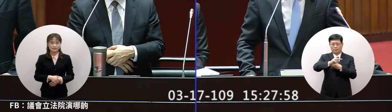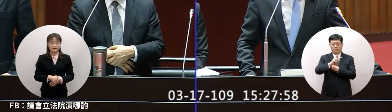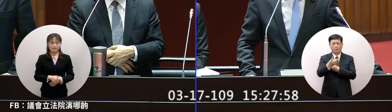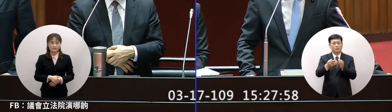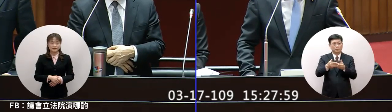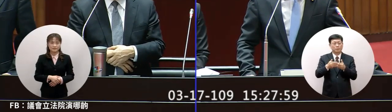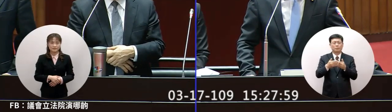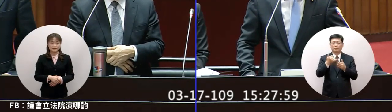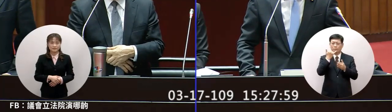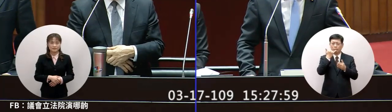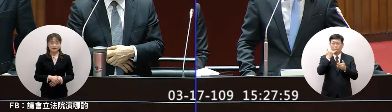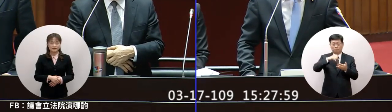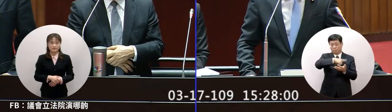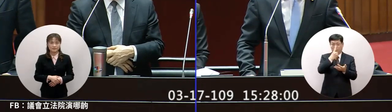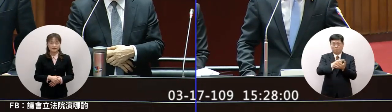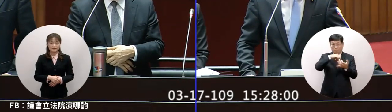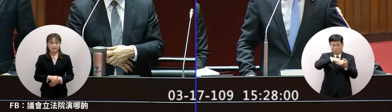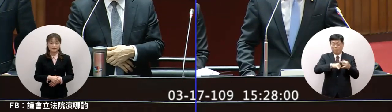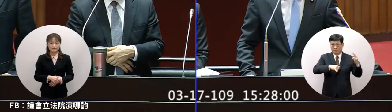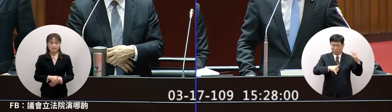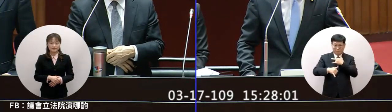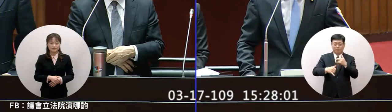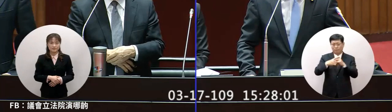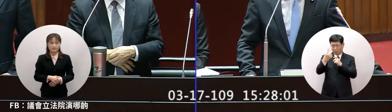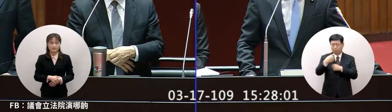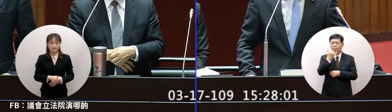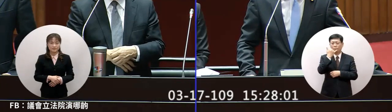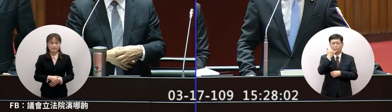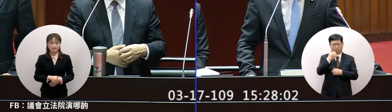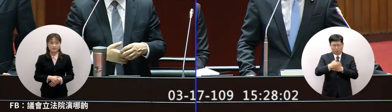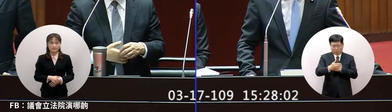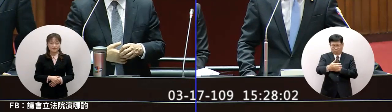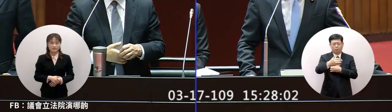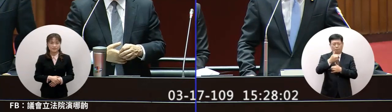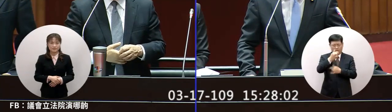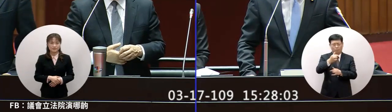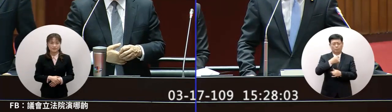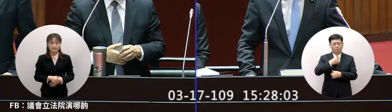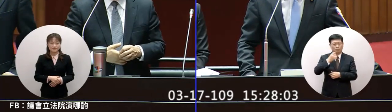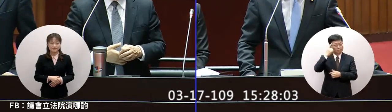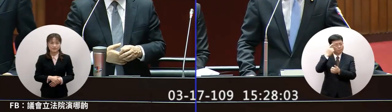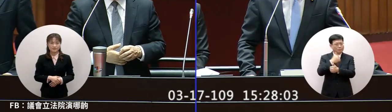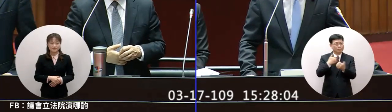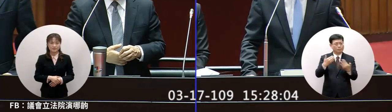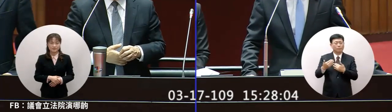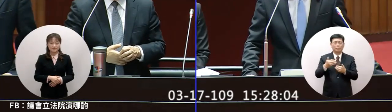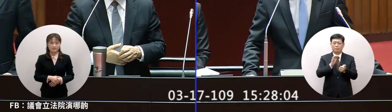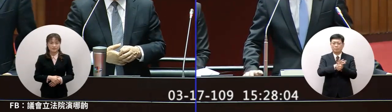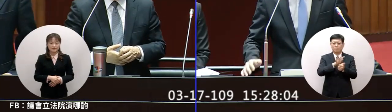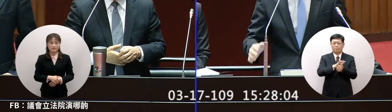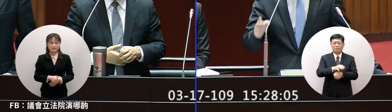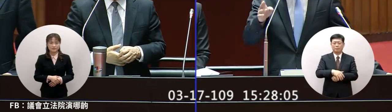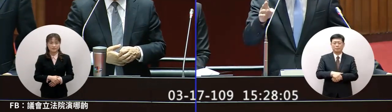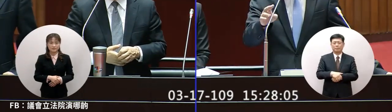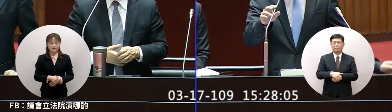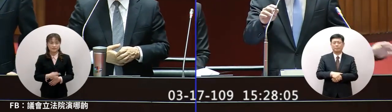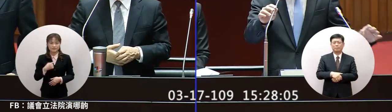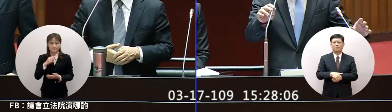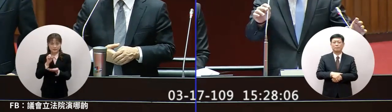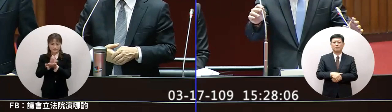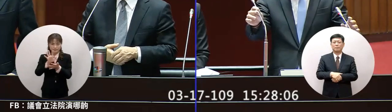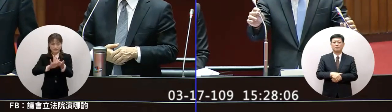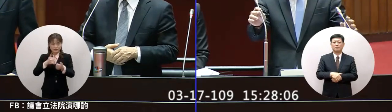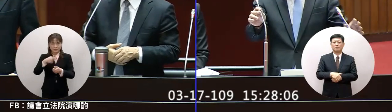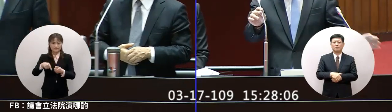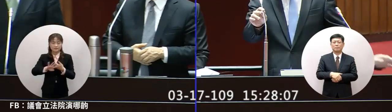的時候能夠包機撤僑這些都要SOP要做好這些考慮然後來幫台灣人跟委員報告一下